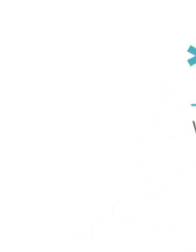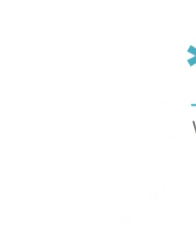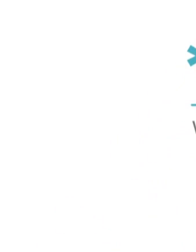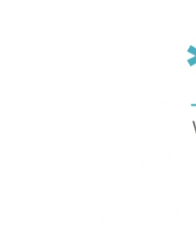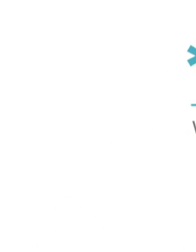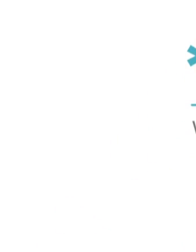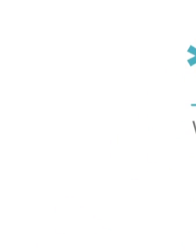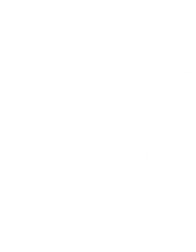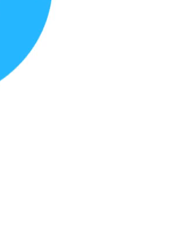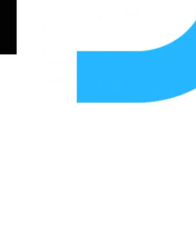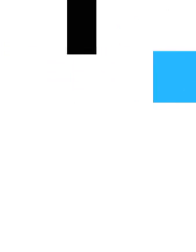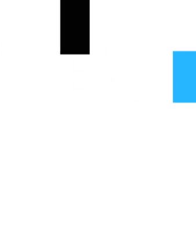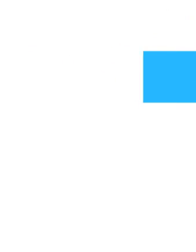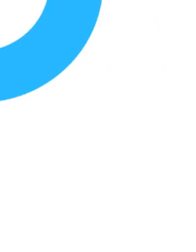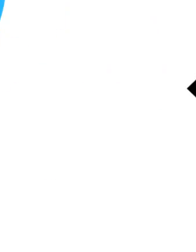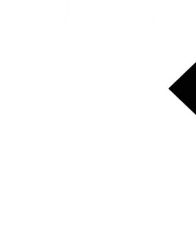שמיעה מבית אודיומדיק.